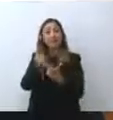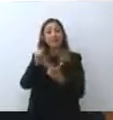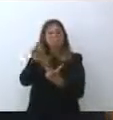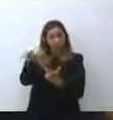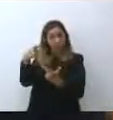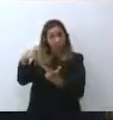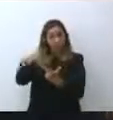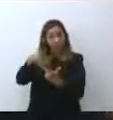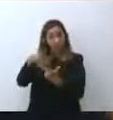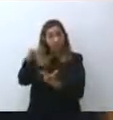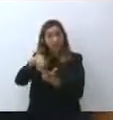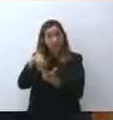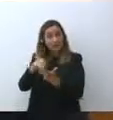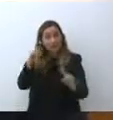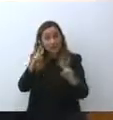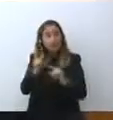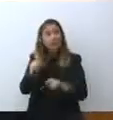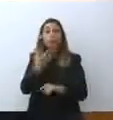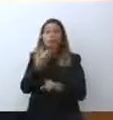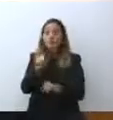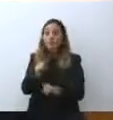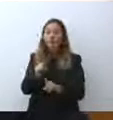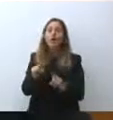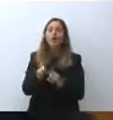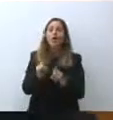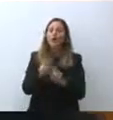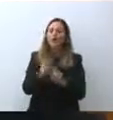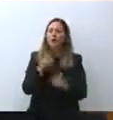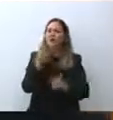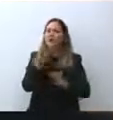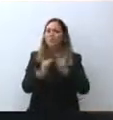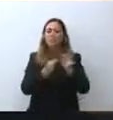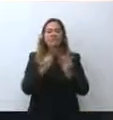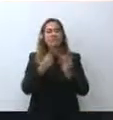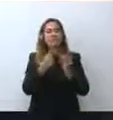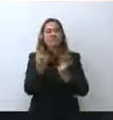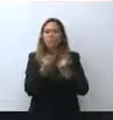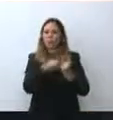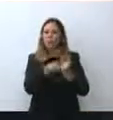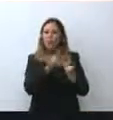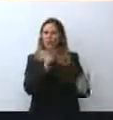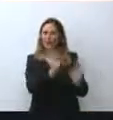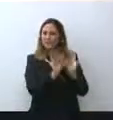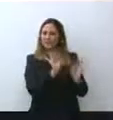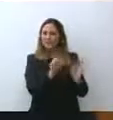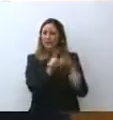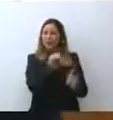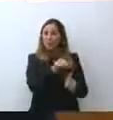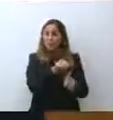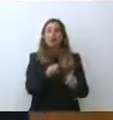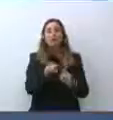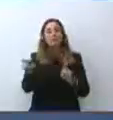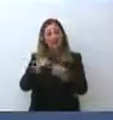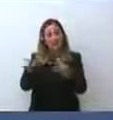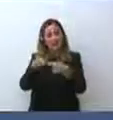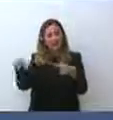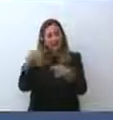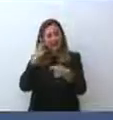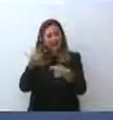volte per chiarire insomma il cannoneggiamento al quale è sottoposta la Ministra dell'Interno dal leader della Lega. Grazie.